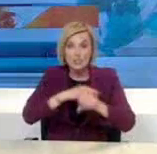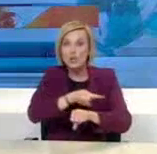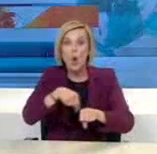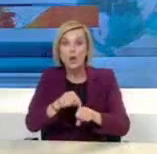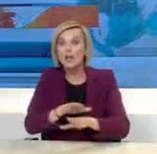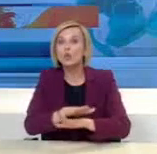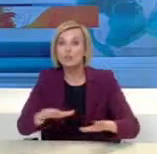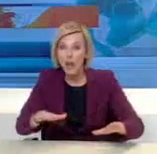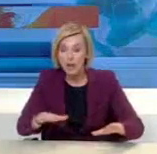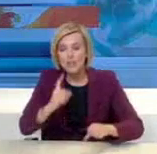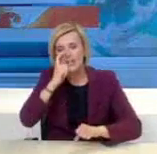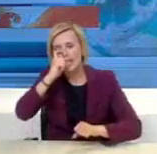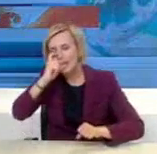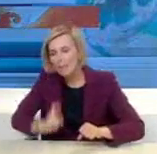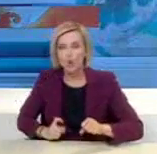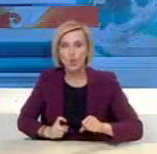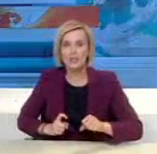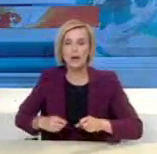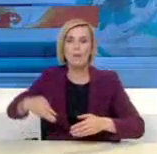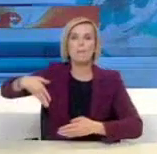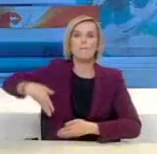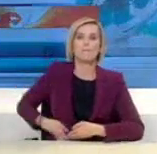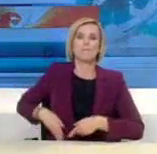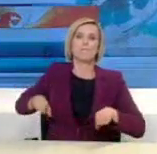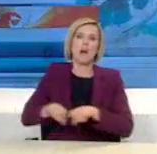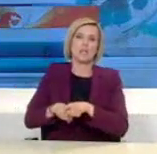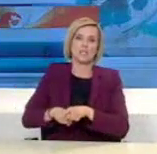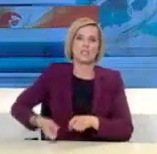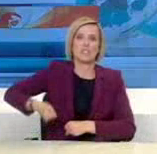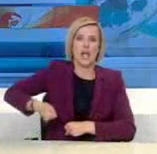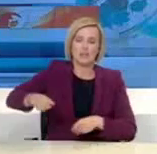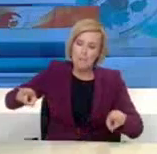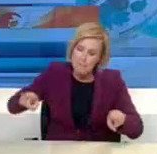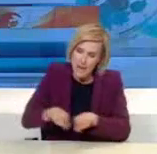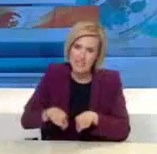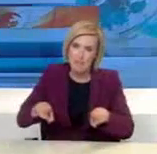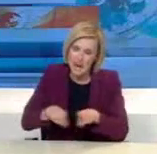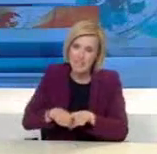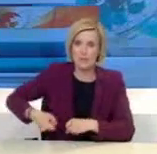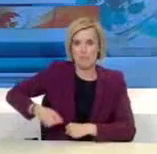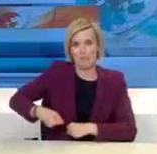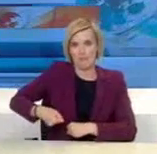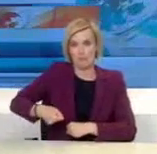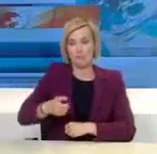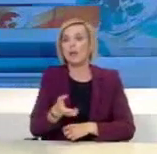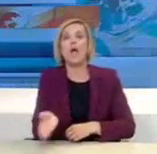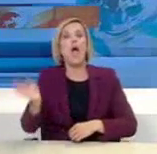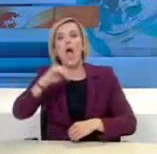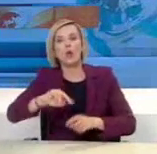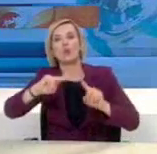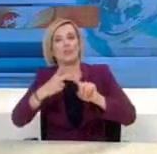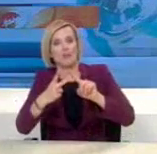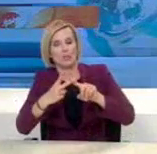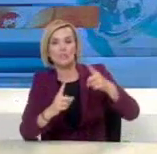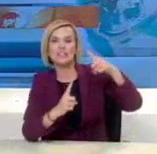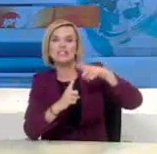υποχρεωτικά μαζί του κατά τις μετακινήσεις του προς και από την εργασία του. Για τις υπόλοιπες μετακινήσεις τύπου Β έχουν